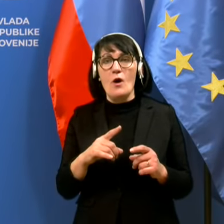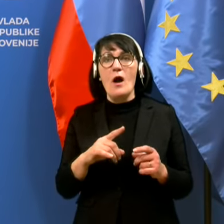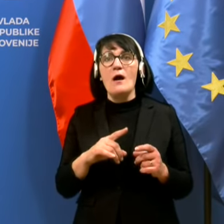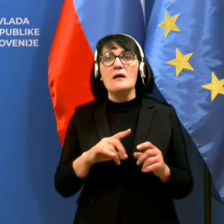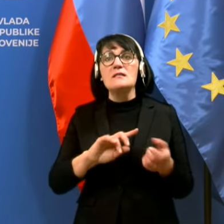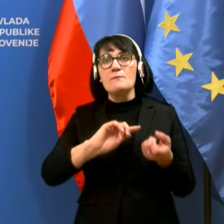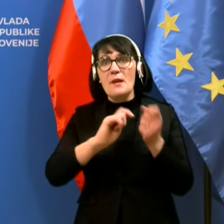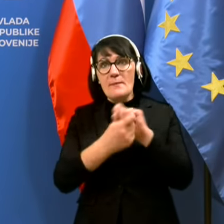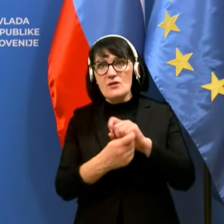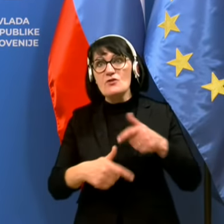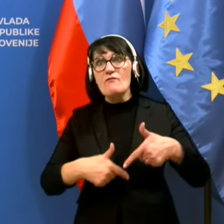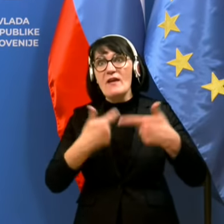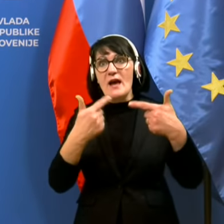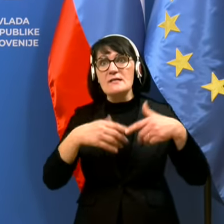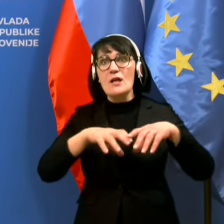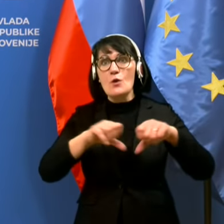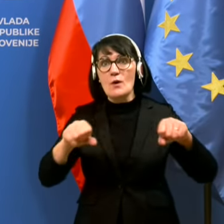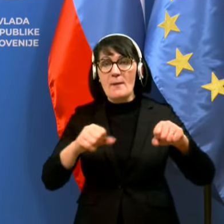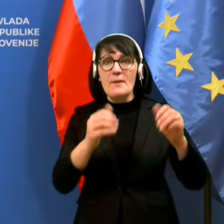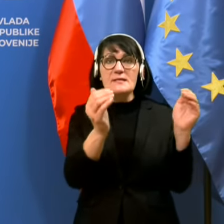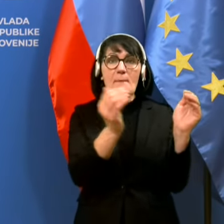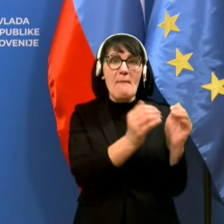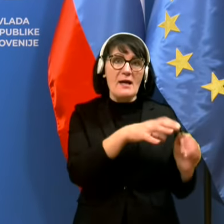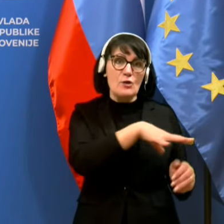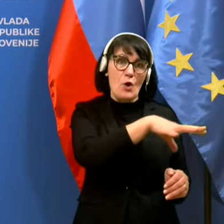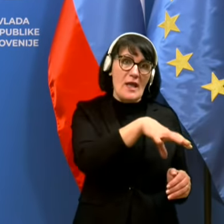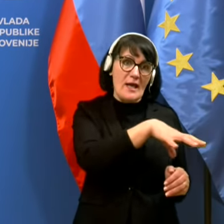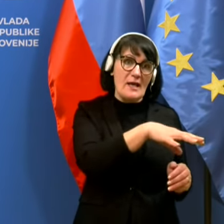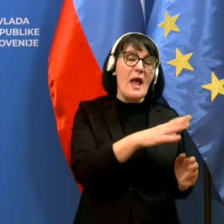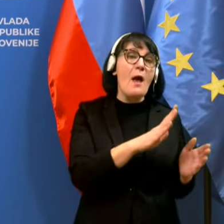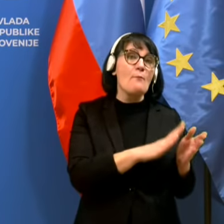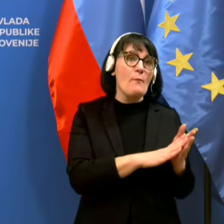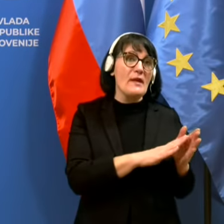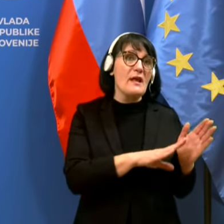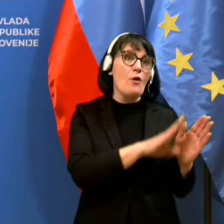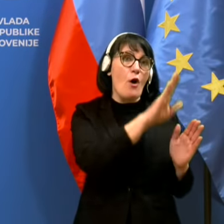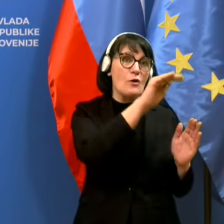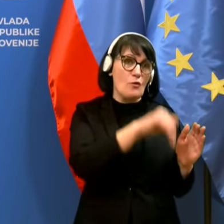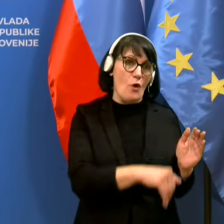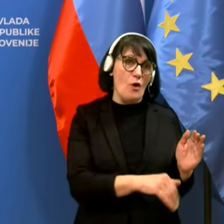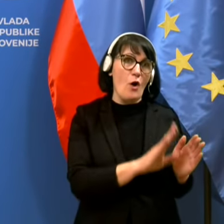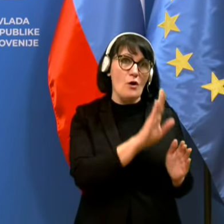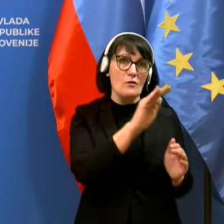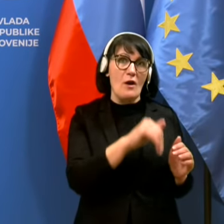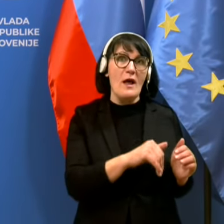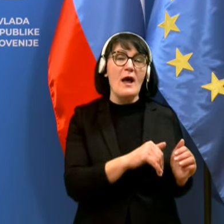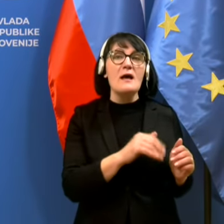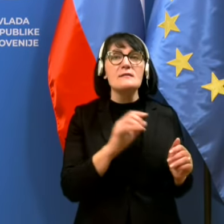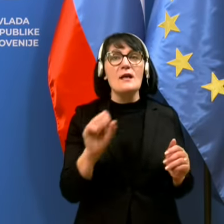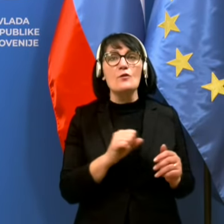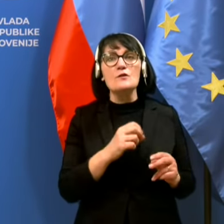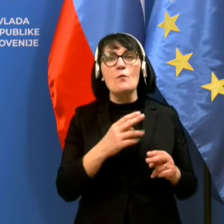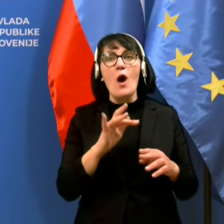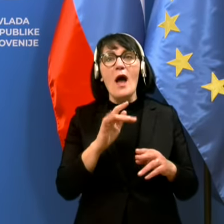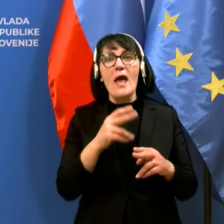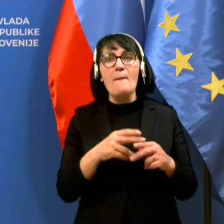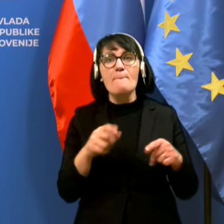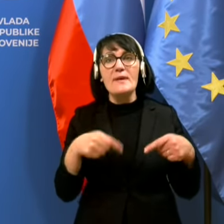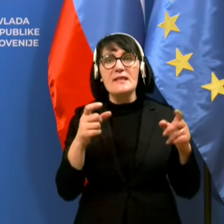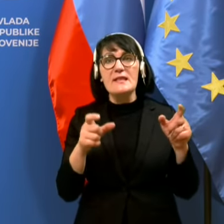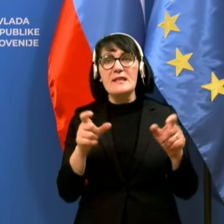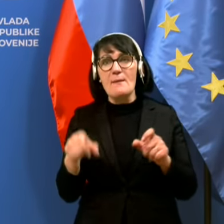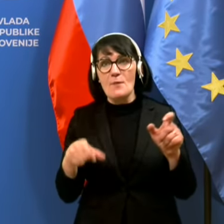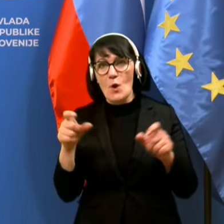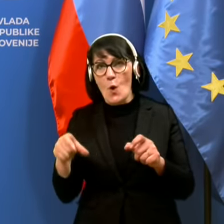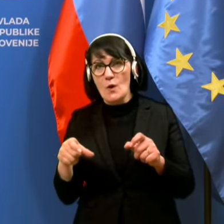ukrep in eno barvo, za majhne regije to pomeni velika skakanja. Ravno zaradi tega epidemiologi smo vse eno odločevalcem priporočali